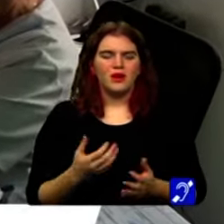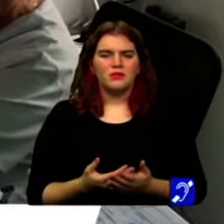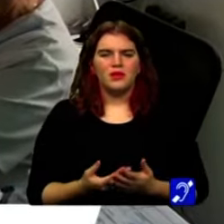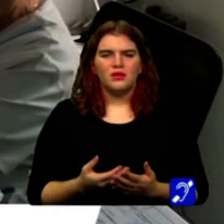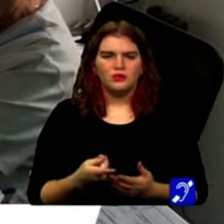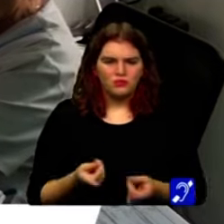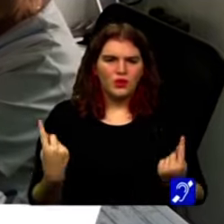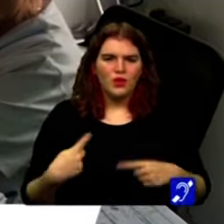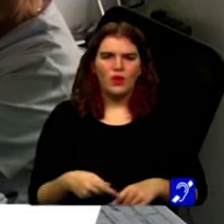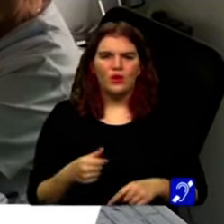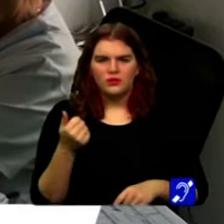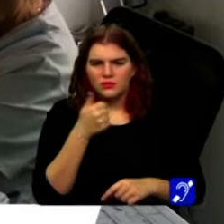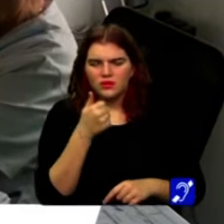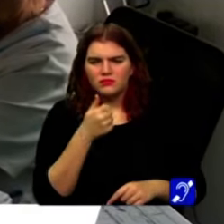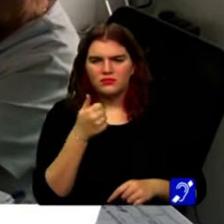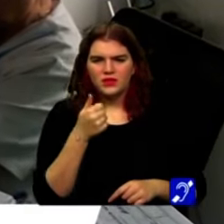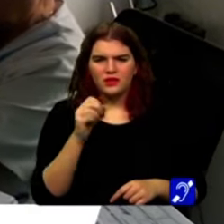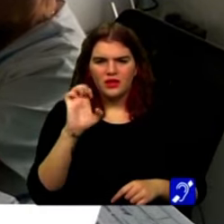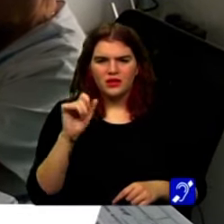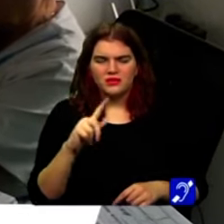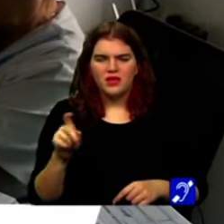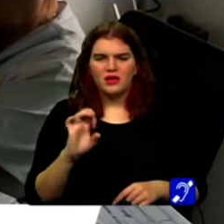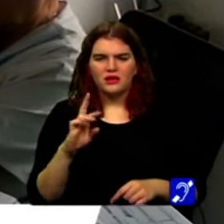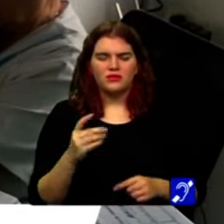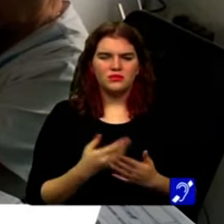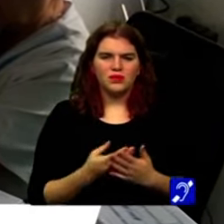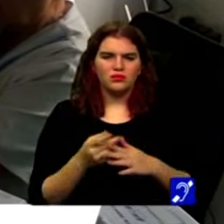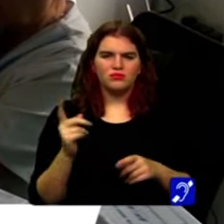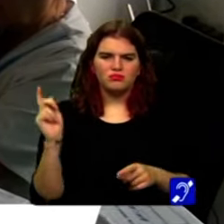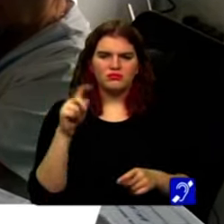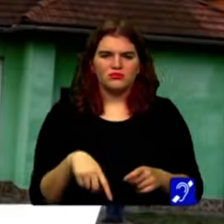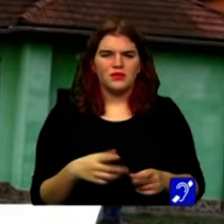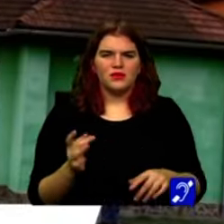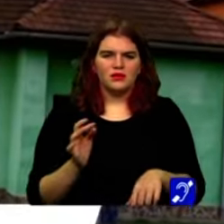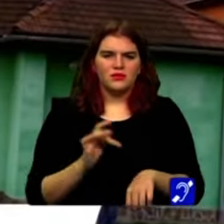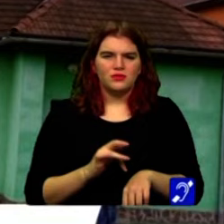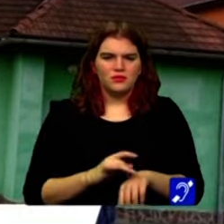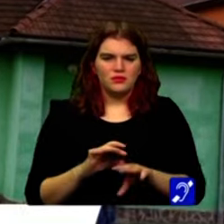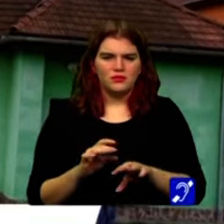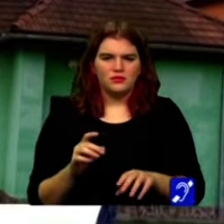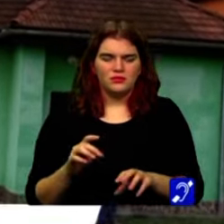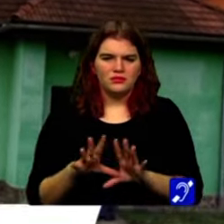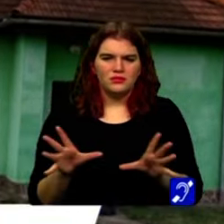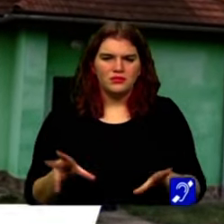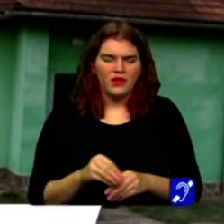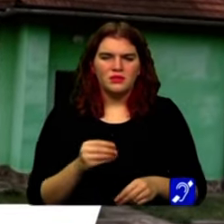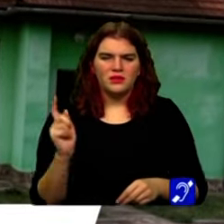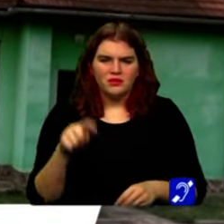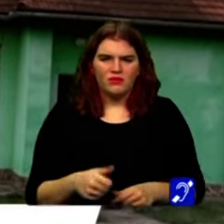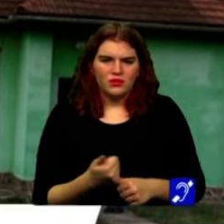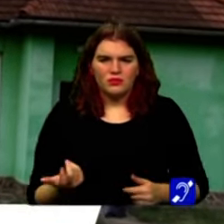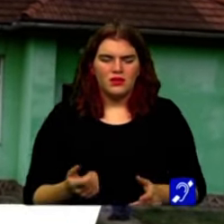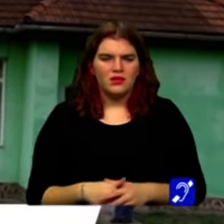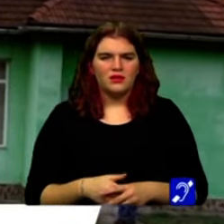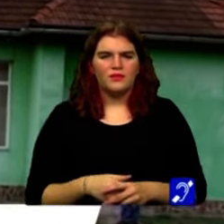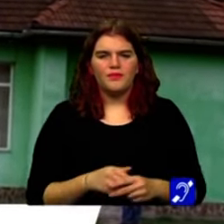comună a Ezeriști, de serviciu de gospodărie comunală al comunii Ezeriști. Doamna doctor, doar să practice această măsărie. Cum